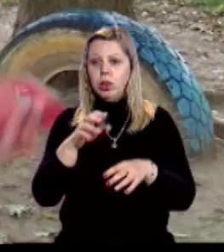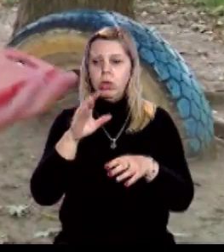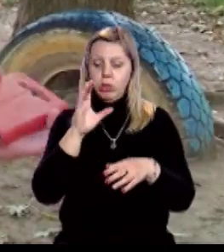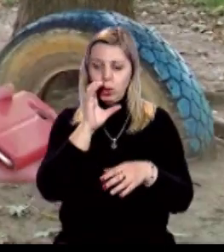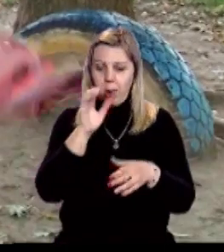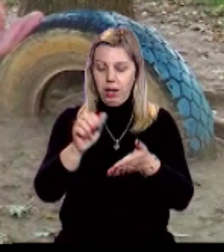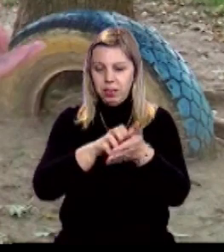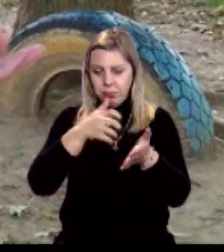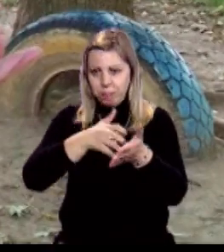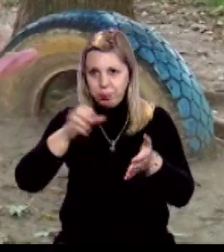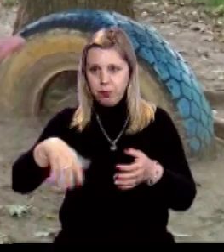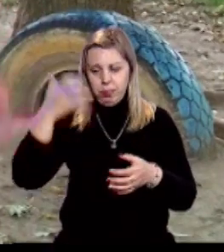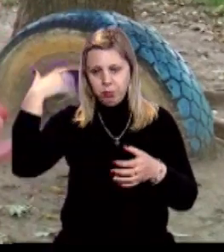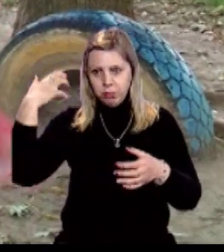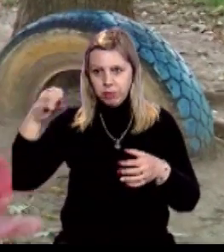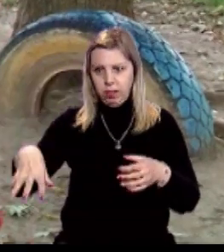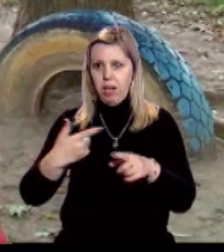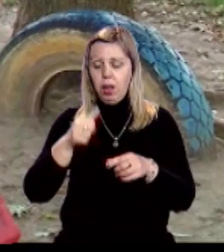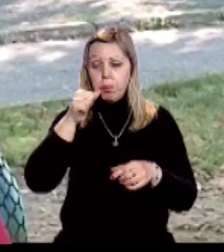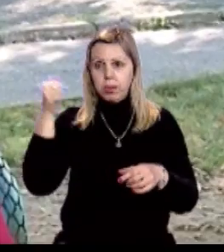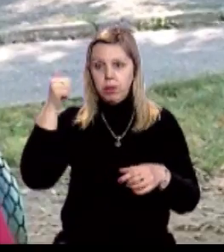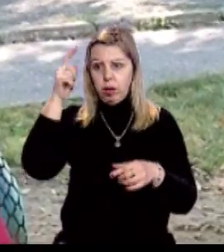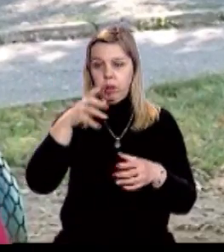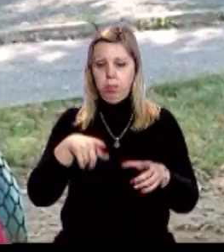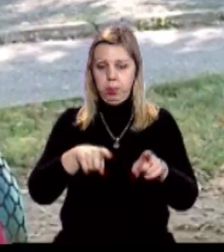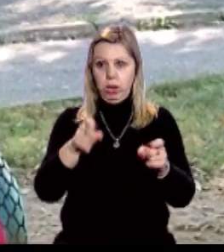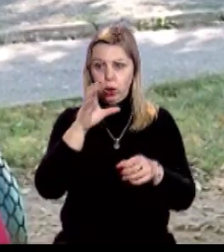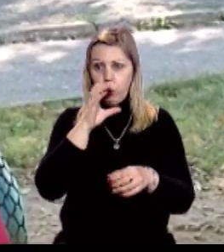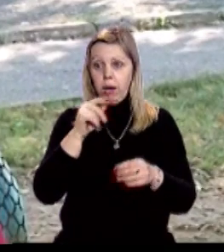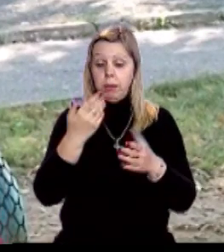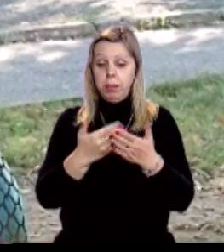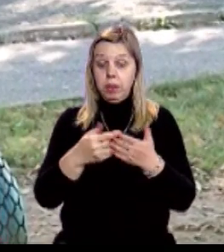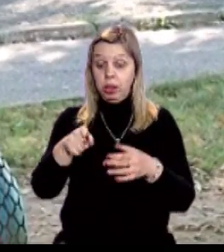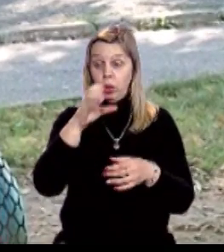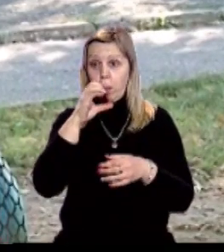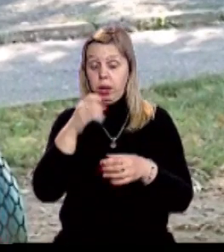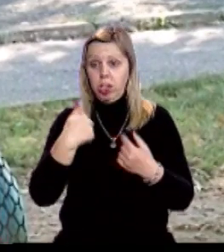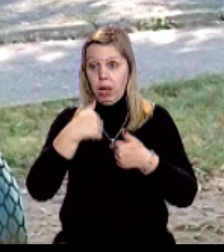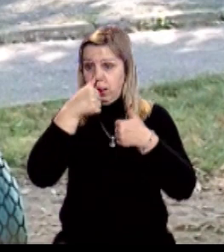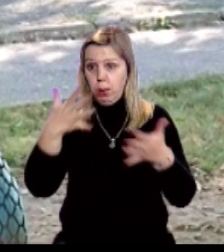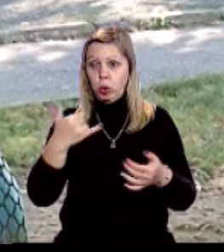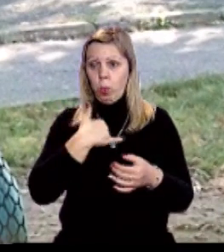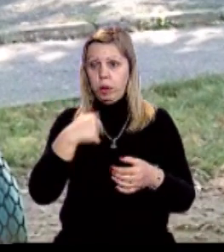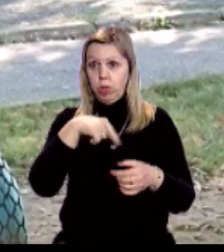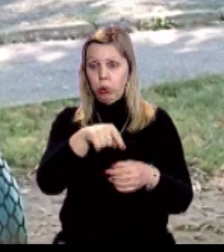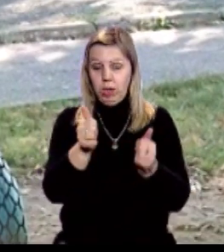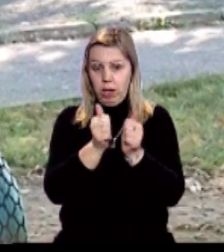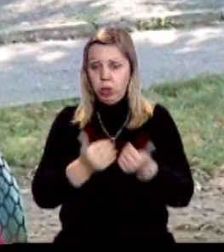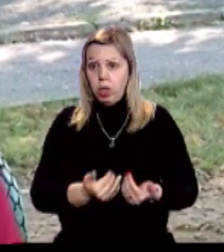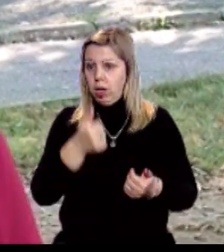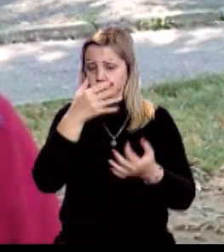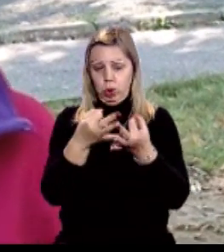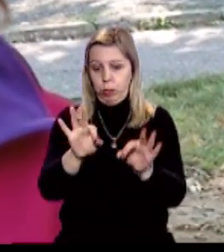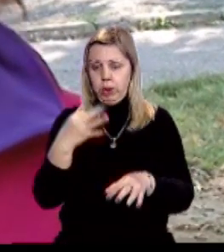вичисують. І при мені минулого року в клас забігла собака. Через цих собак, наприклад, чи через собачники, я не можу, ми тут передживемо, я не